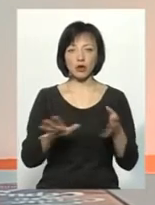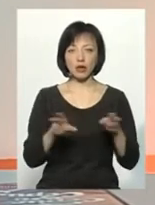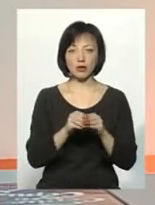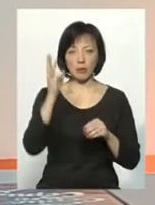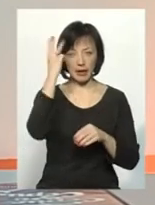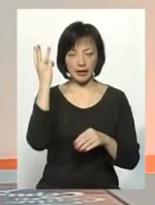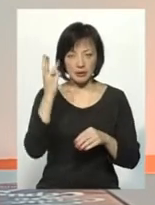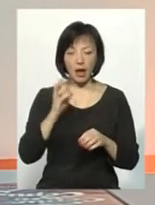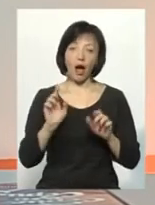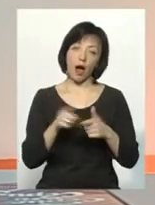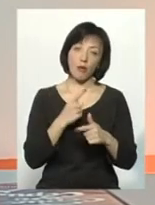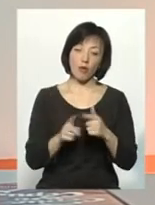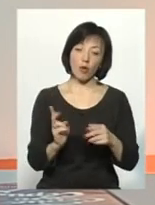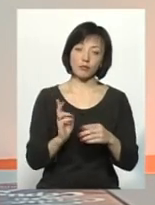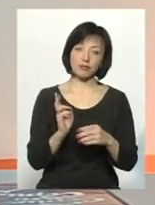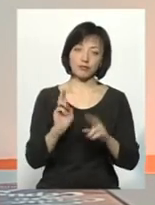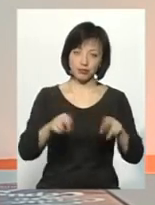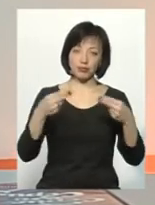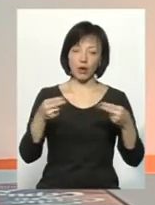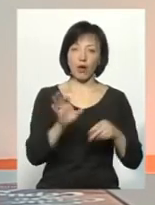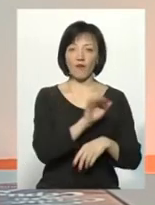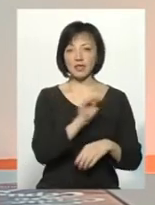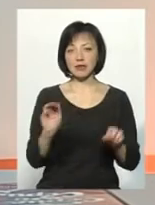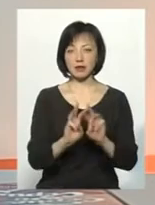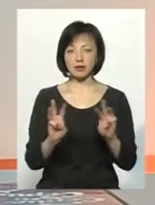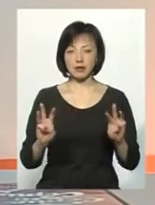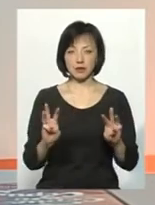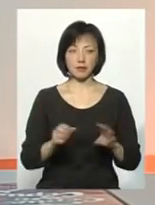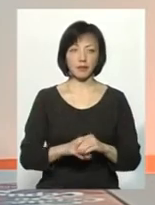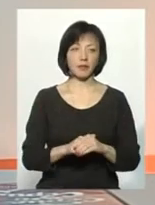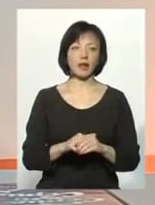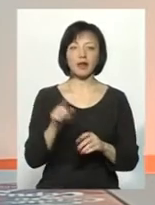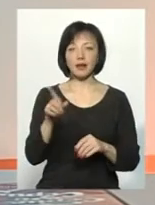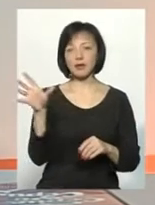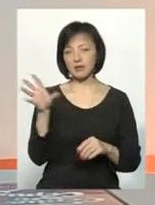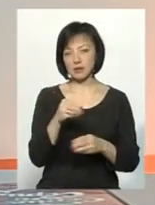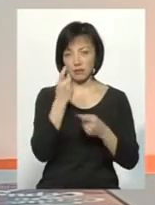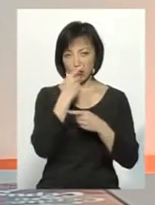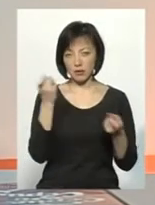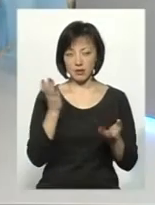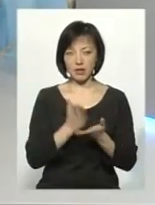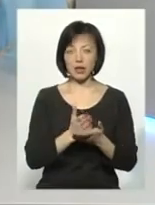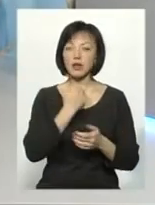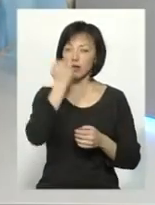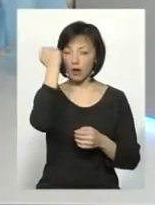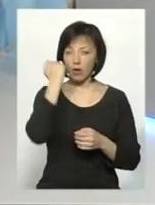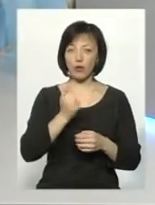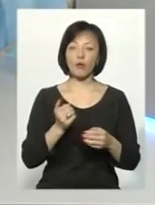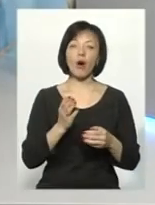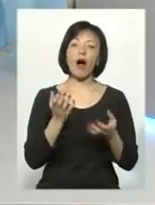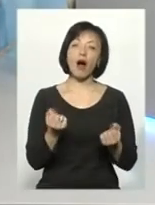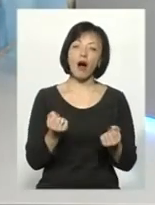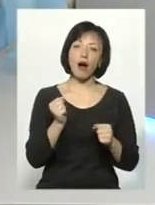Або також можете зайти на офіційний сайт Let's Do It Ukraine. Ось там є вся інформація. Дуже дякую, Вероніко.